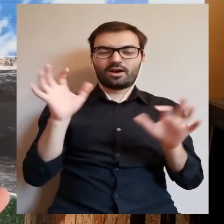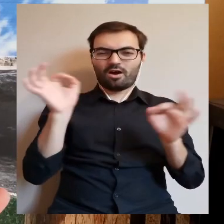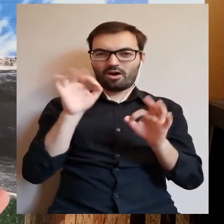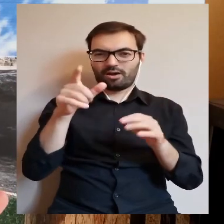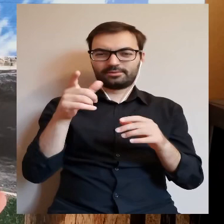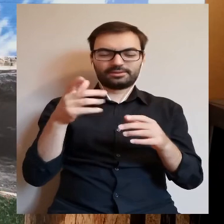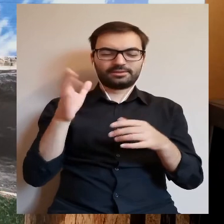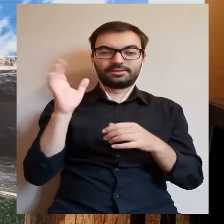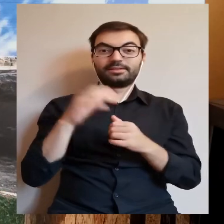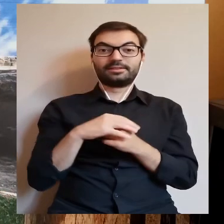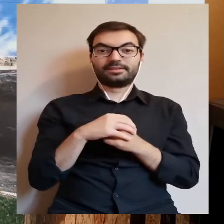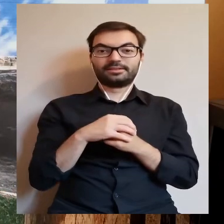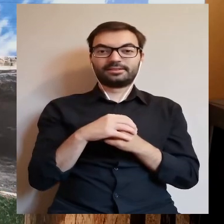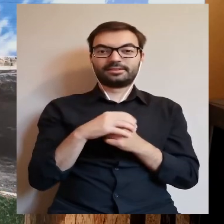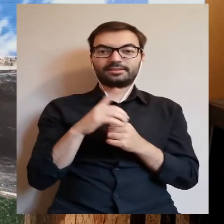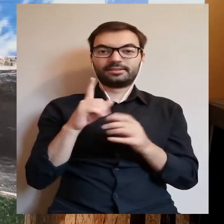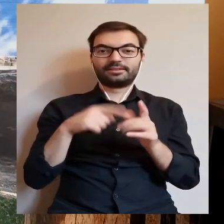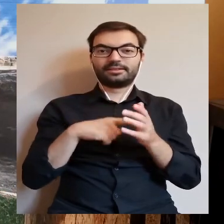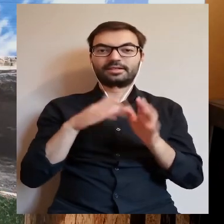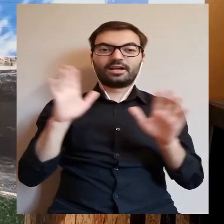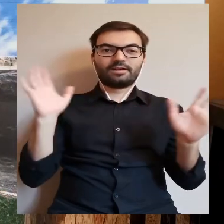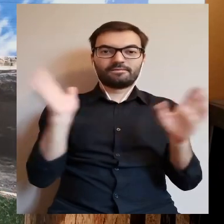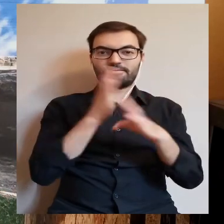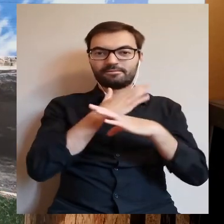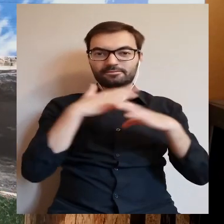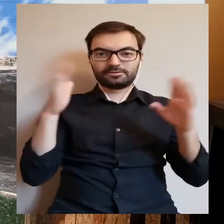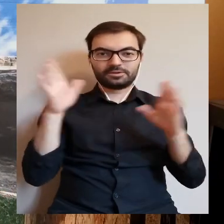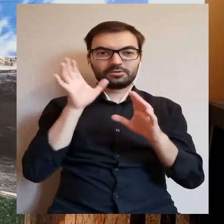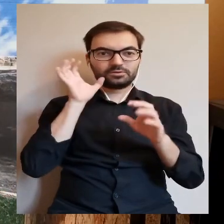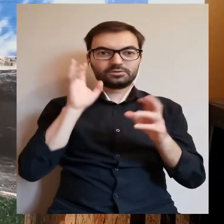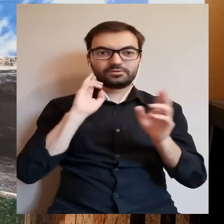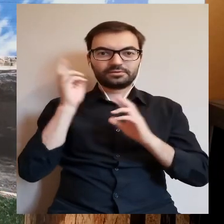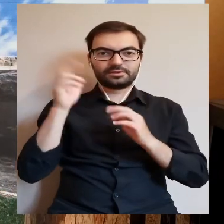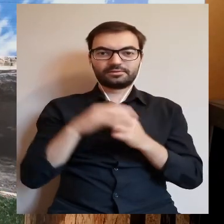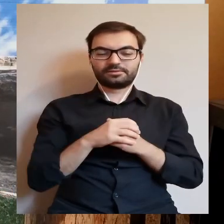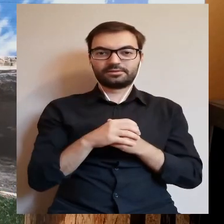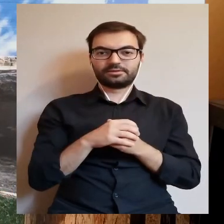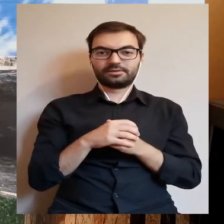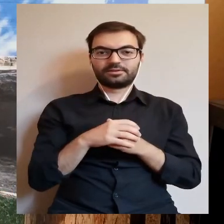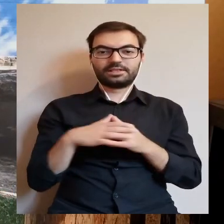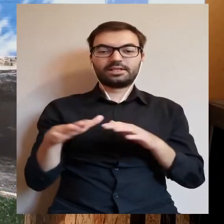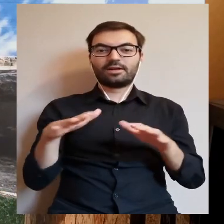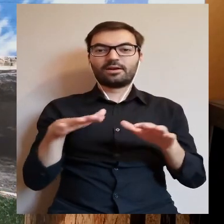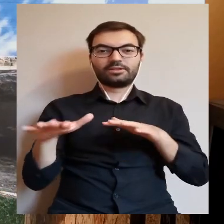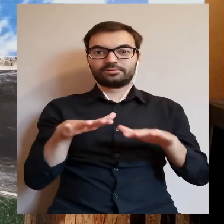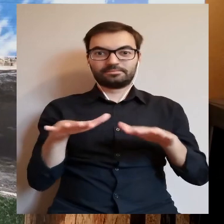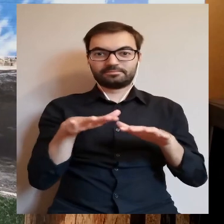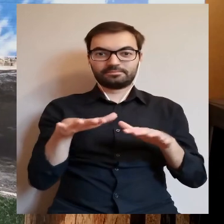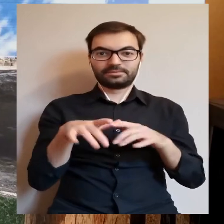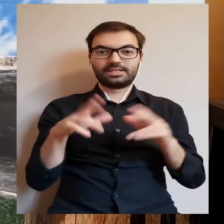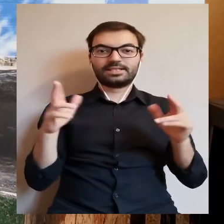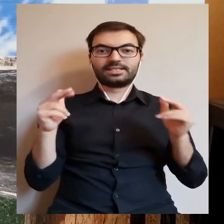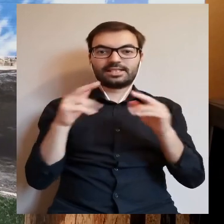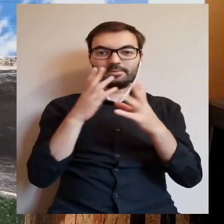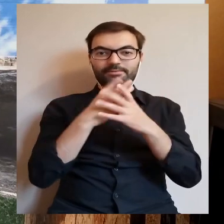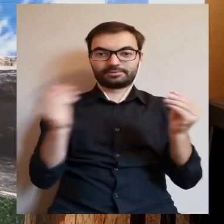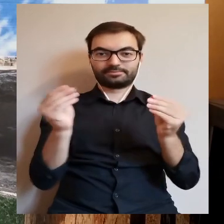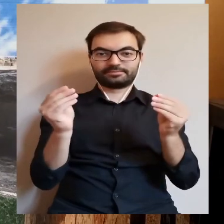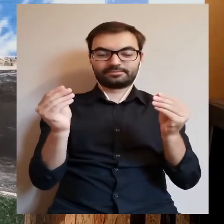zagrzmiał. Obiada ci, biada! Wnet jękiem wiatru zabyli szatami, z głuchym łoskotem zadrżała posada